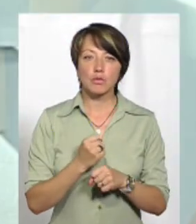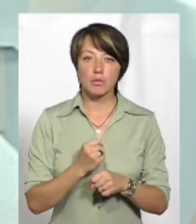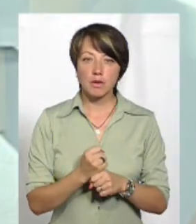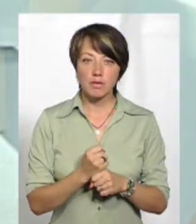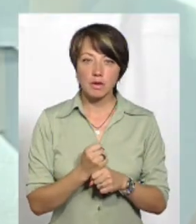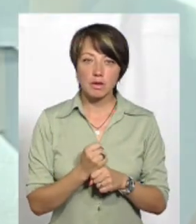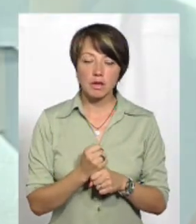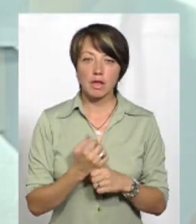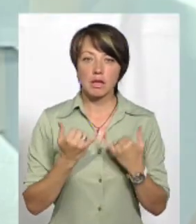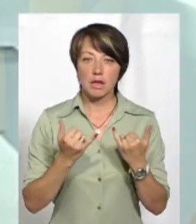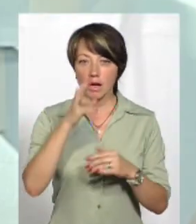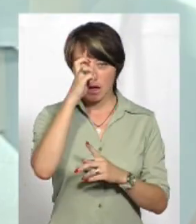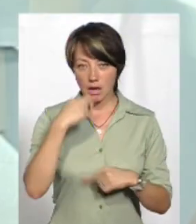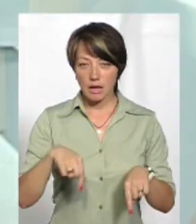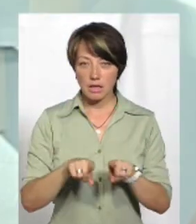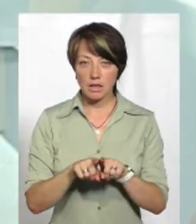для країни,